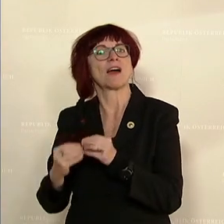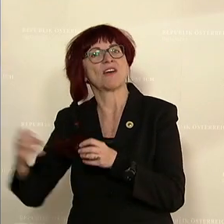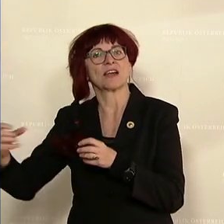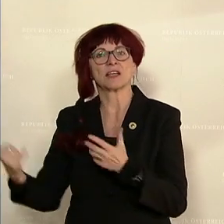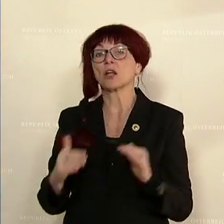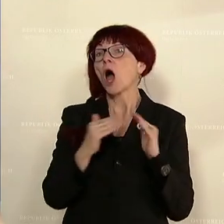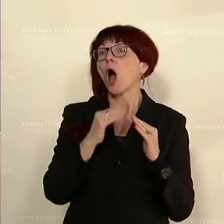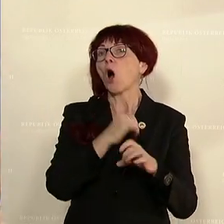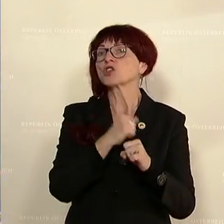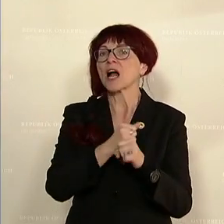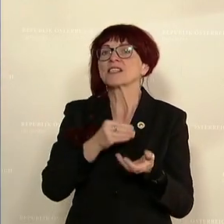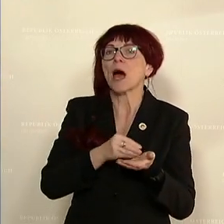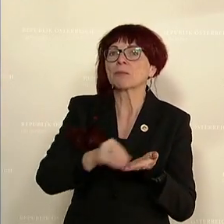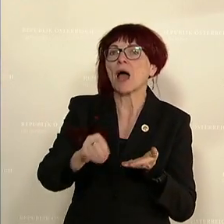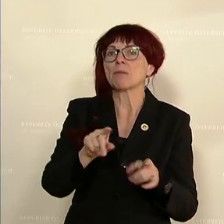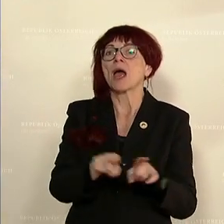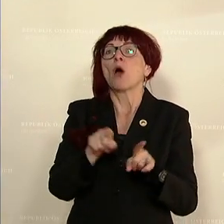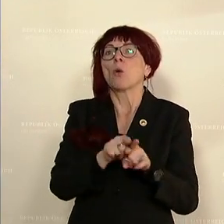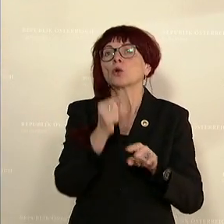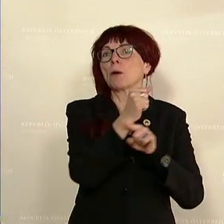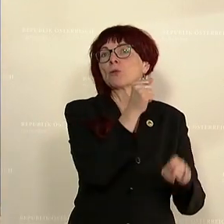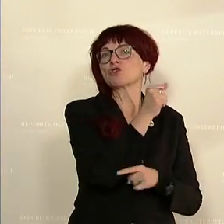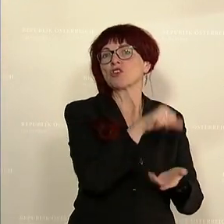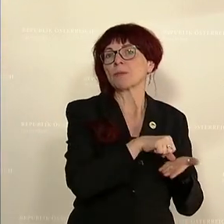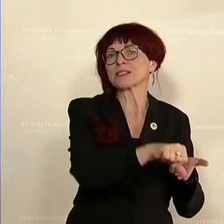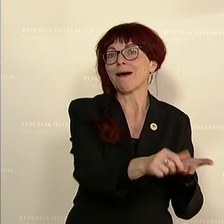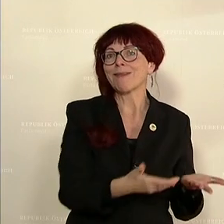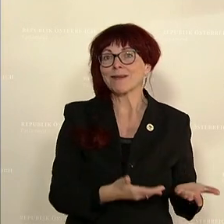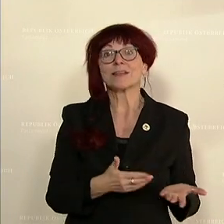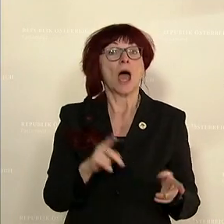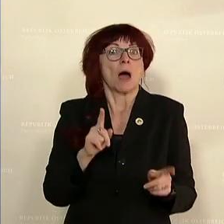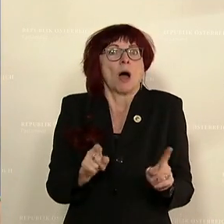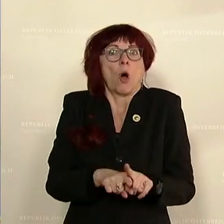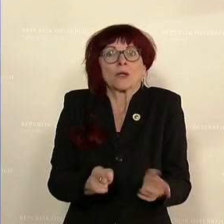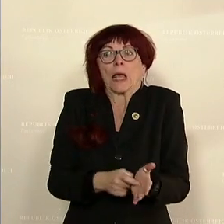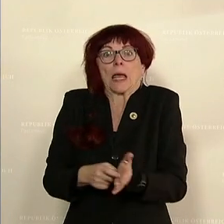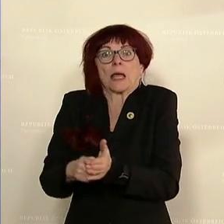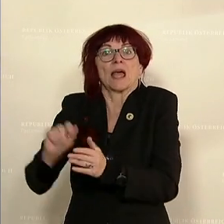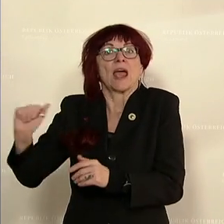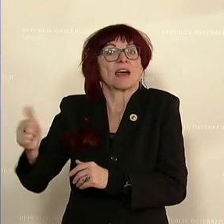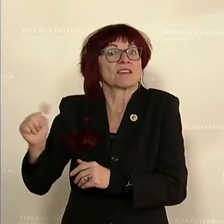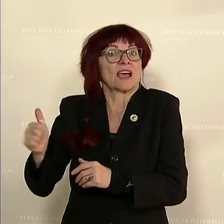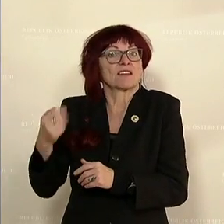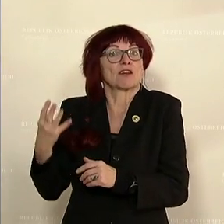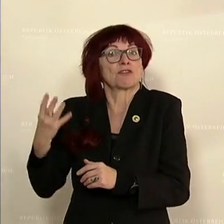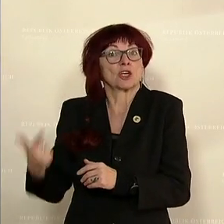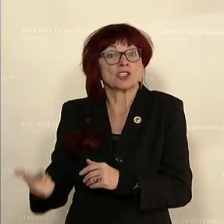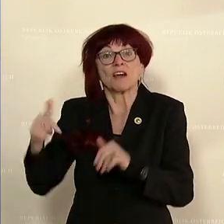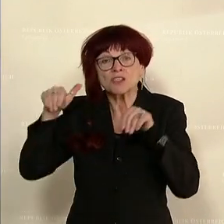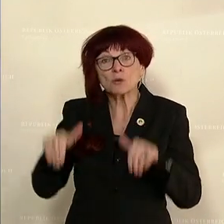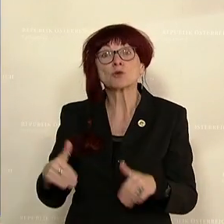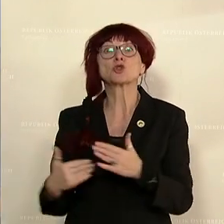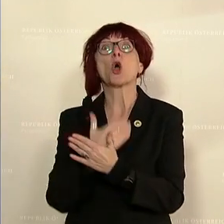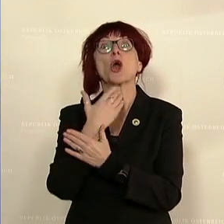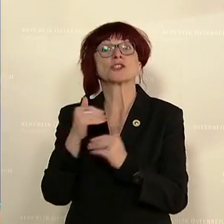eine Budgetfinanzierung. Gleichzeitig drängt aber auch die Zeit. Mit 01.01.2024 muss der ORF zwingend ein neues Finanzierungsmodell